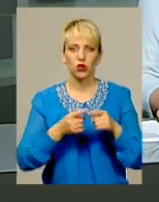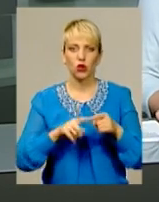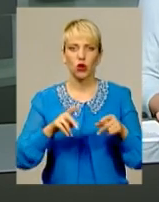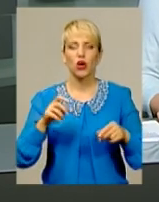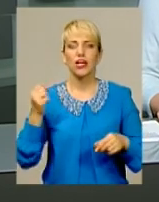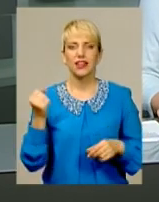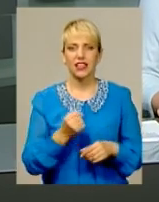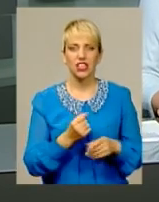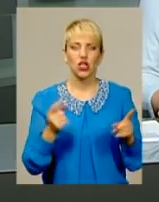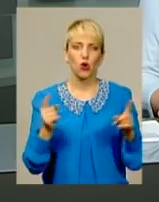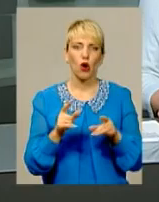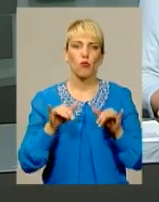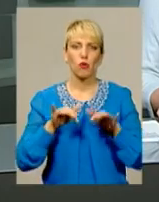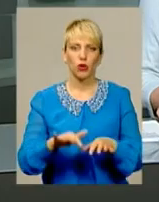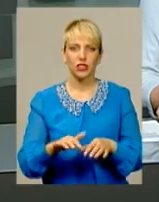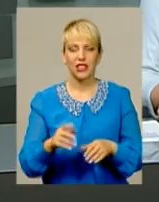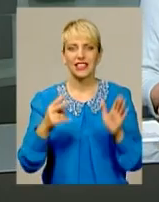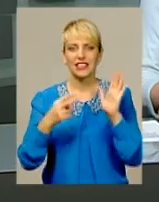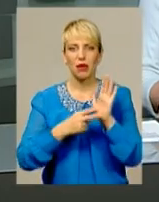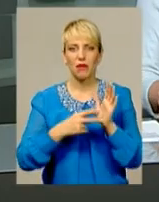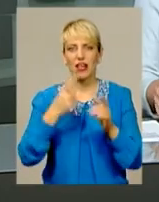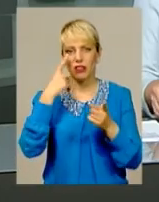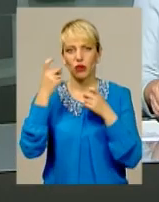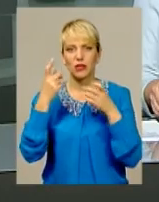коротко про інші події самих інформаційних днів.